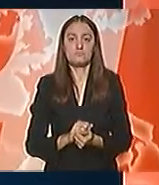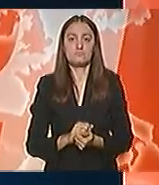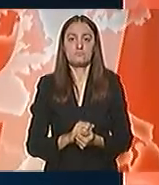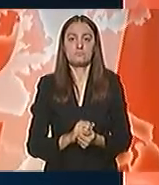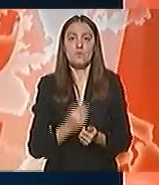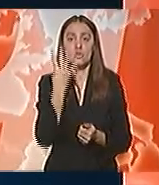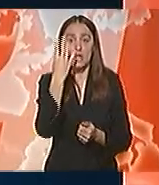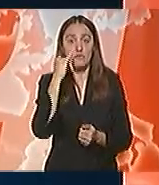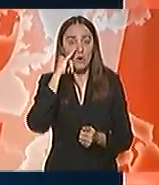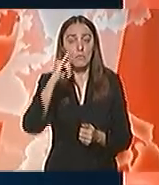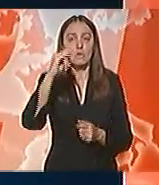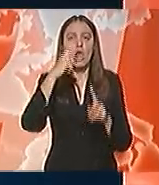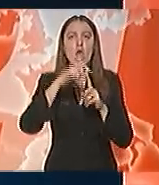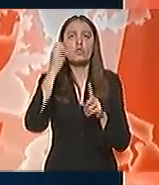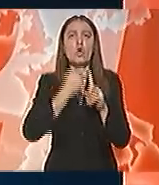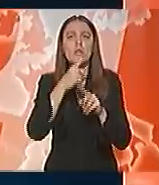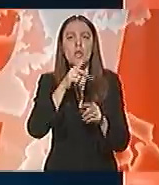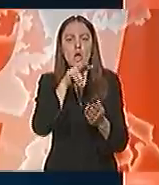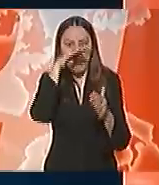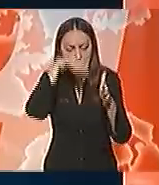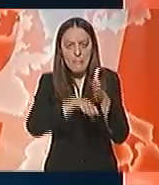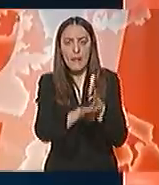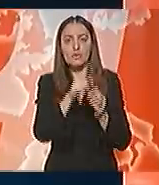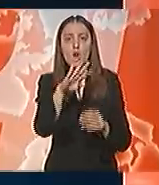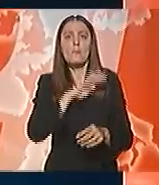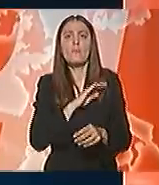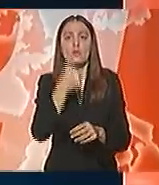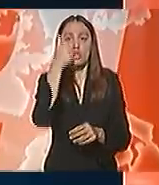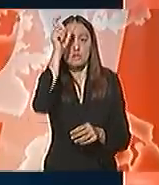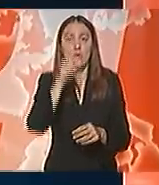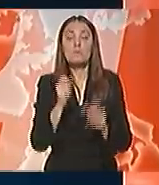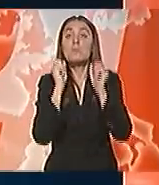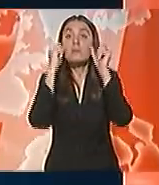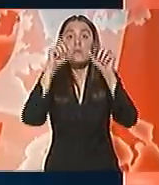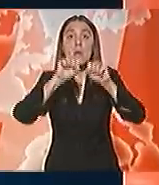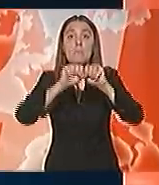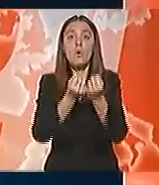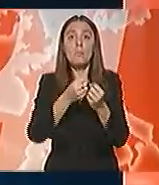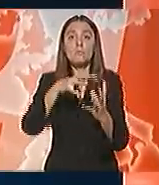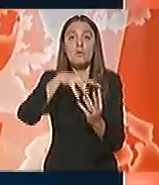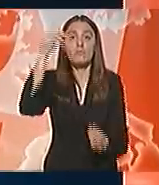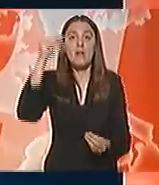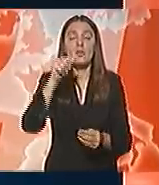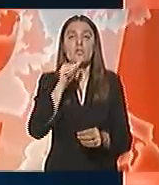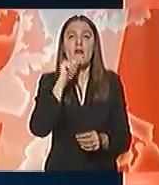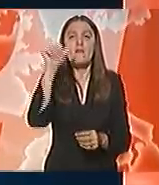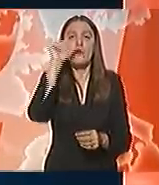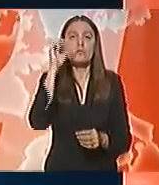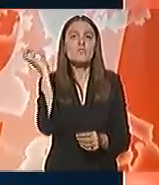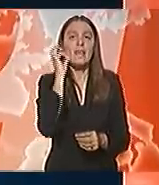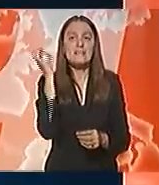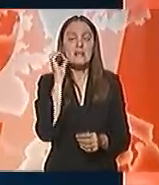Četvoro putnika tokijskog metroa povređeno je kada je jedna osoba iznenada polomila flašicu sa hidrovodoničnom